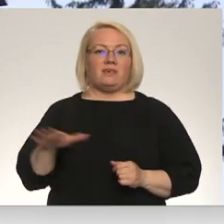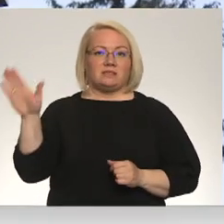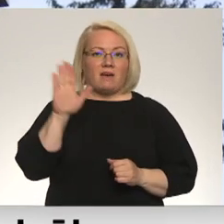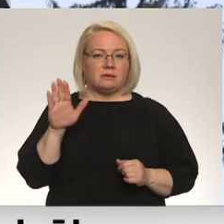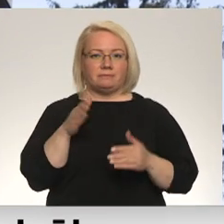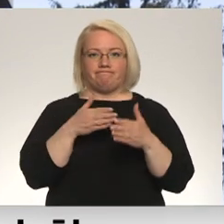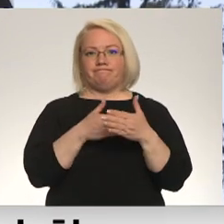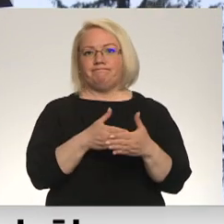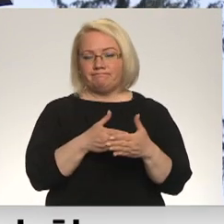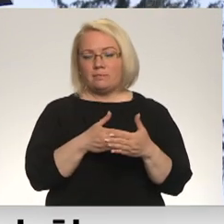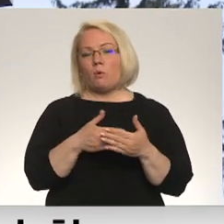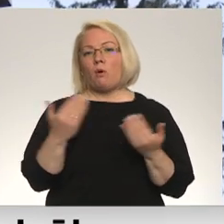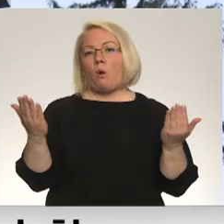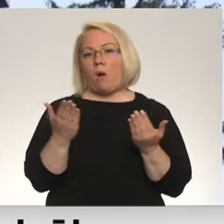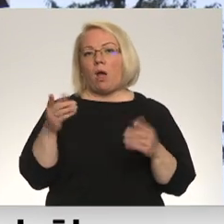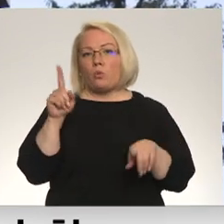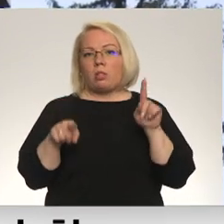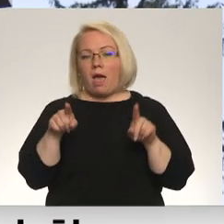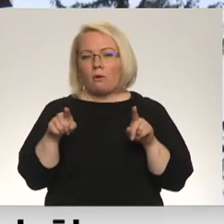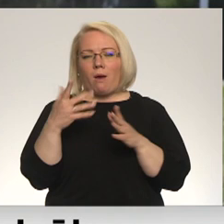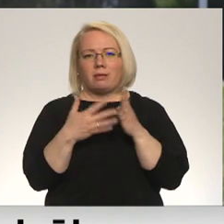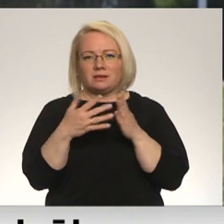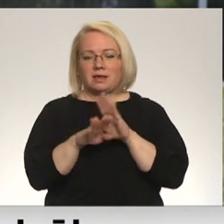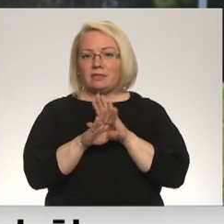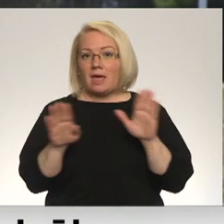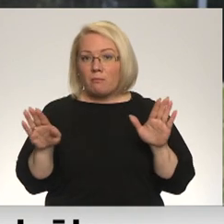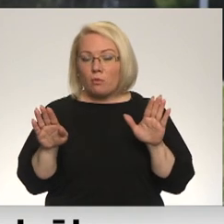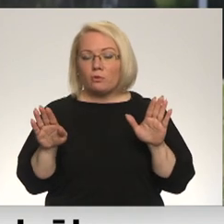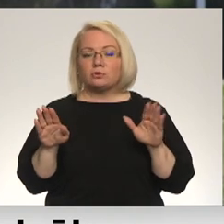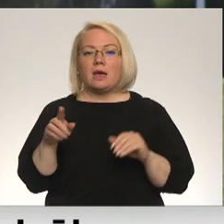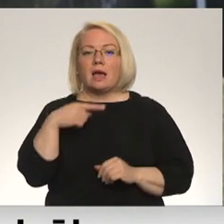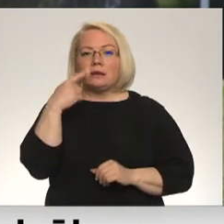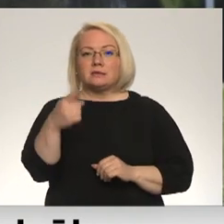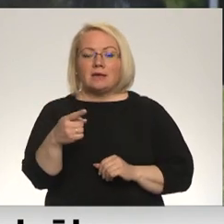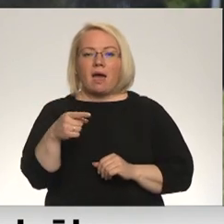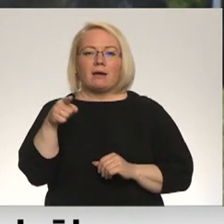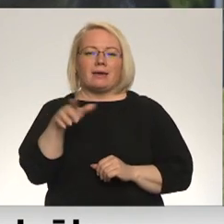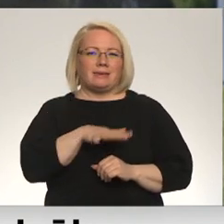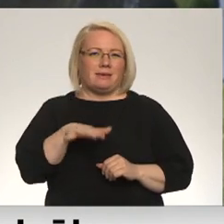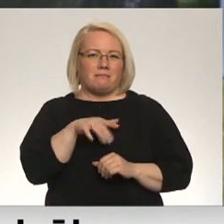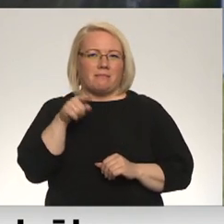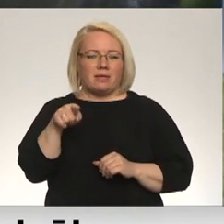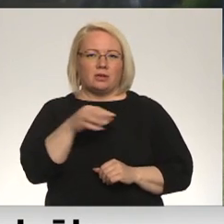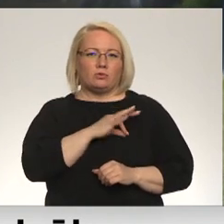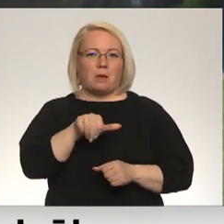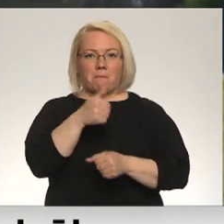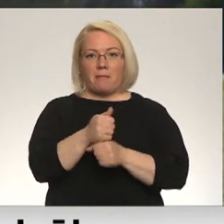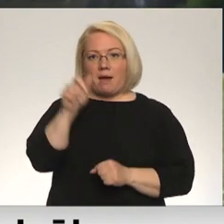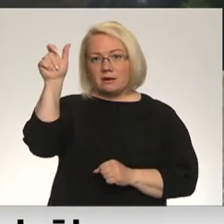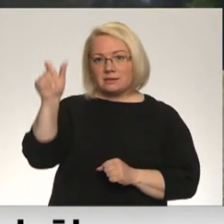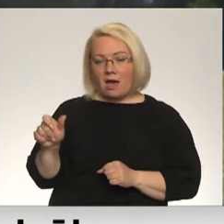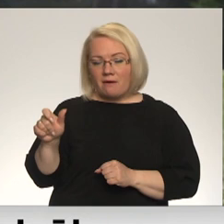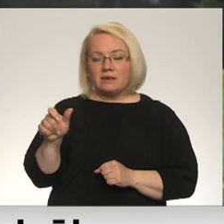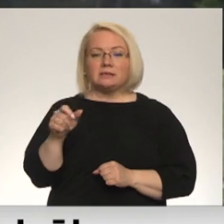ir strupceļā, un šķiet kādu laiku vēl arī netiks atrisinātas. Kā arī TV ziņām apliecin apeļu dzimtes juridiskais pārstāvis Matīs Dāvis